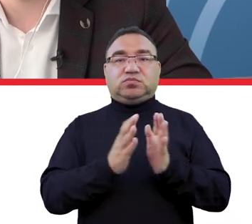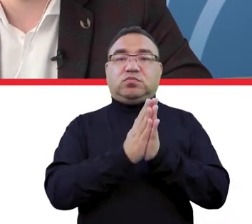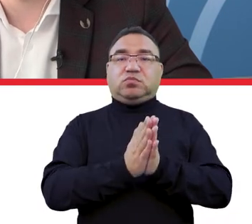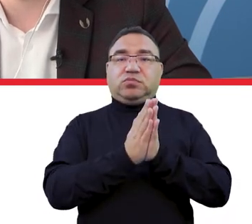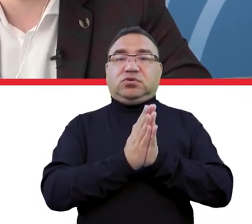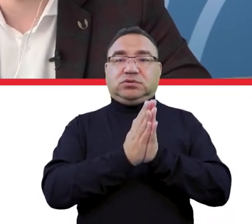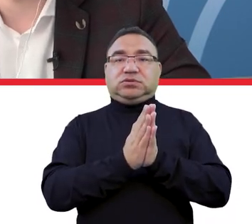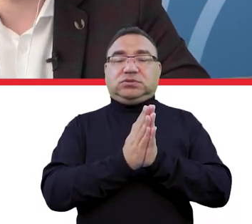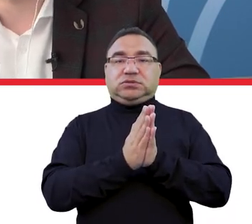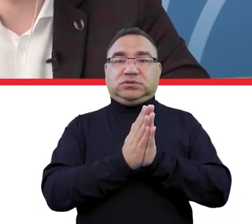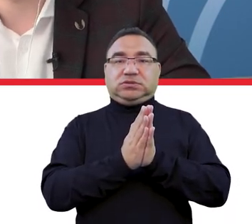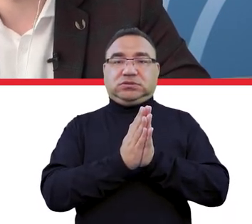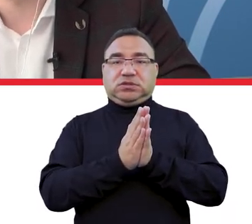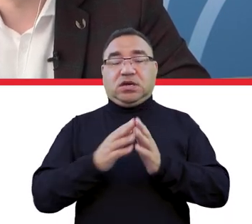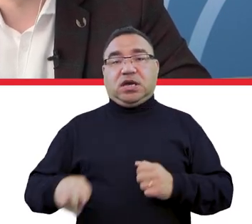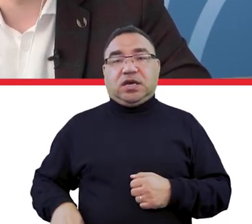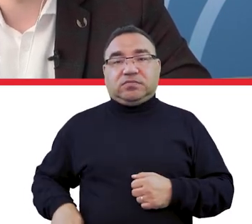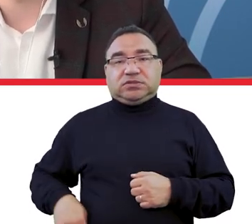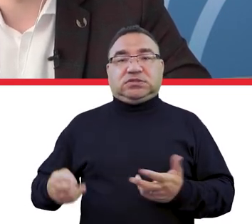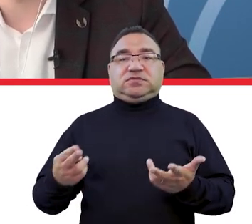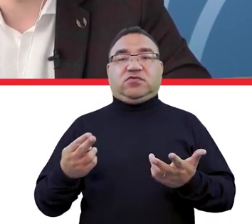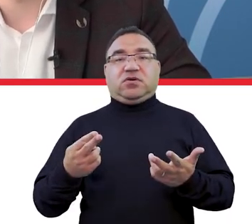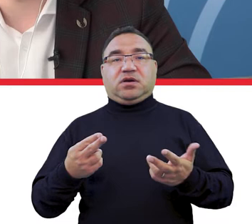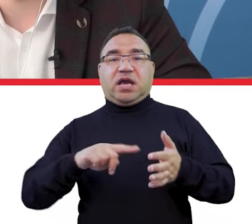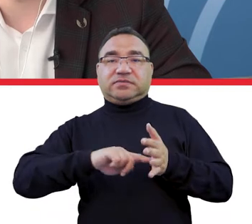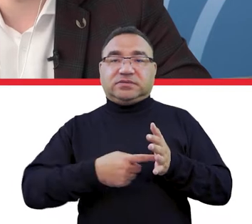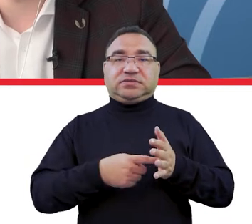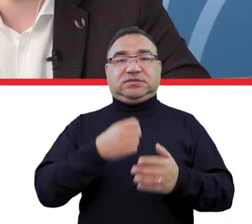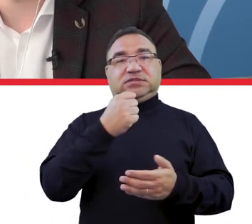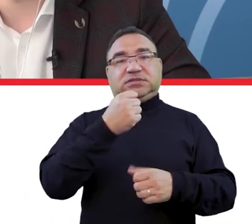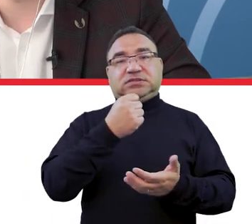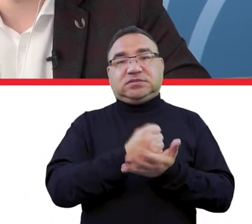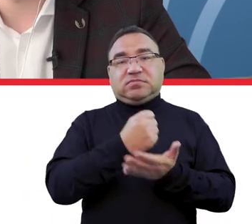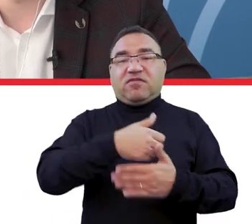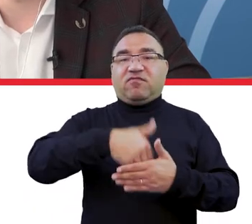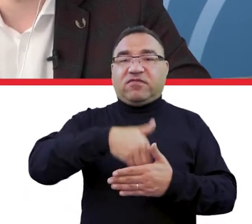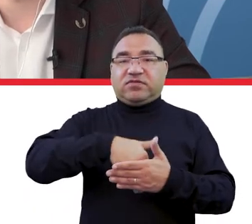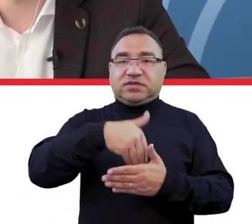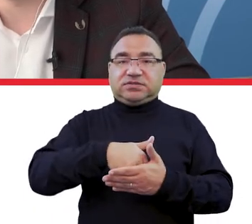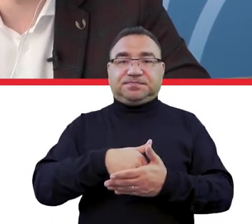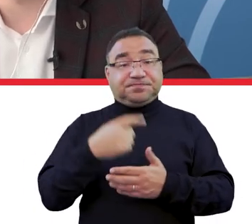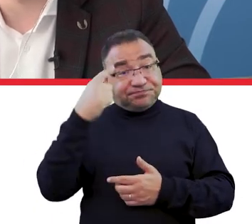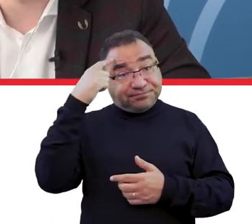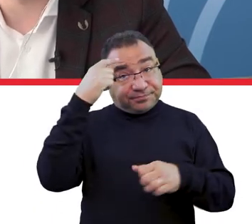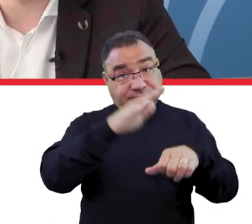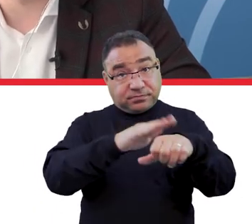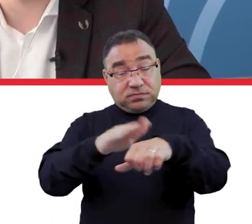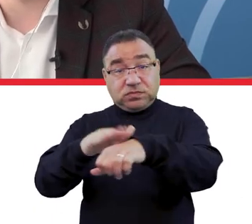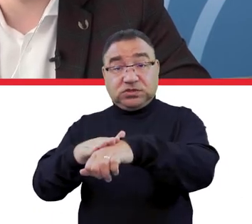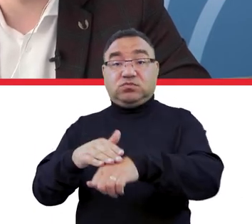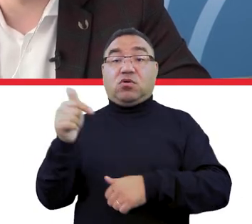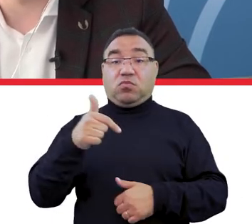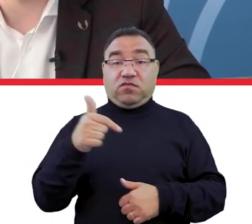prośbę, aby przez może Ministerstwo Administracji i Spraw Wewnętrznych przypomnieć, że taki